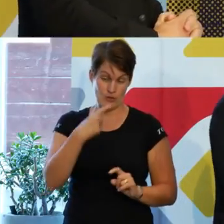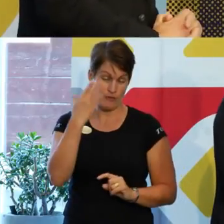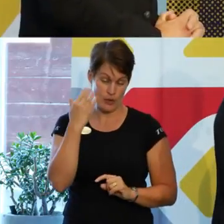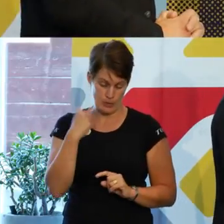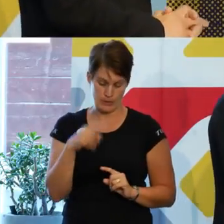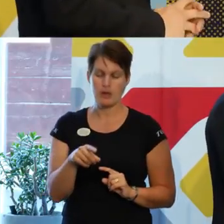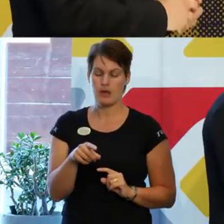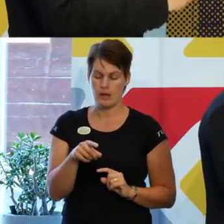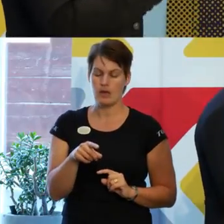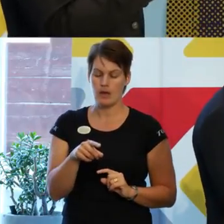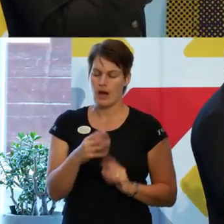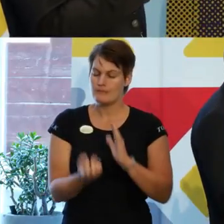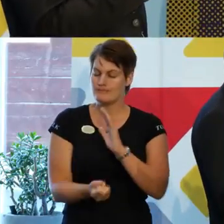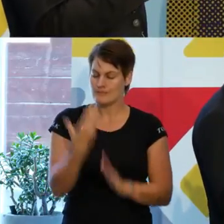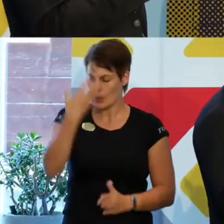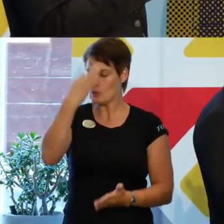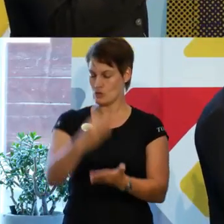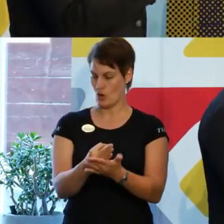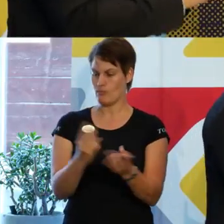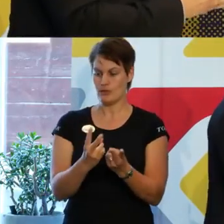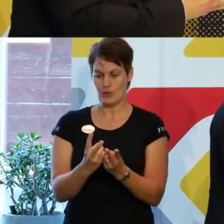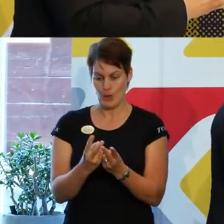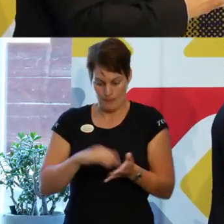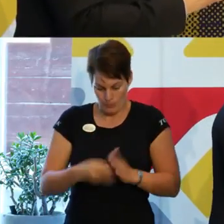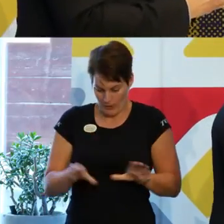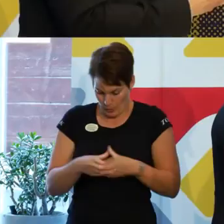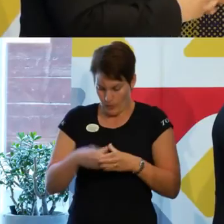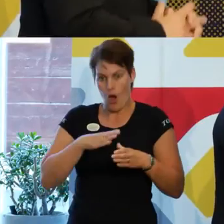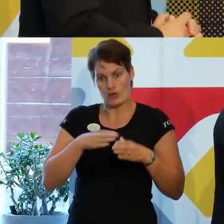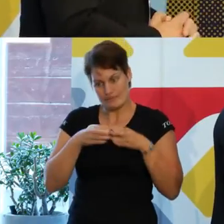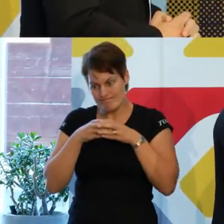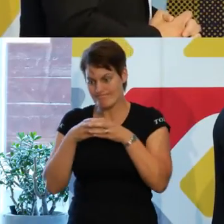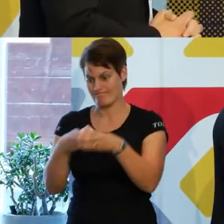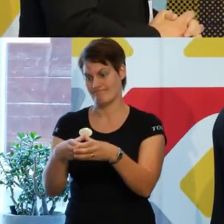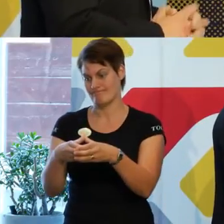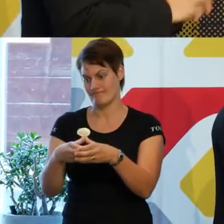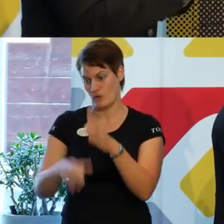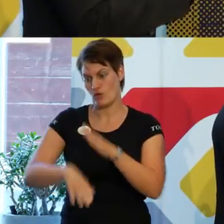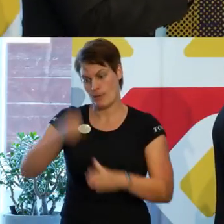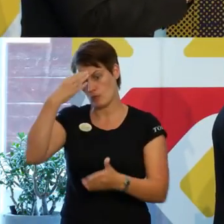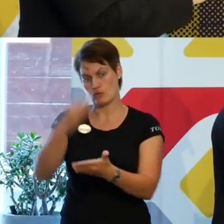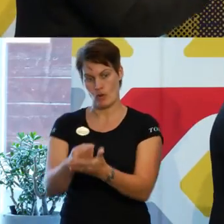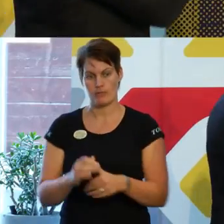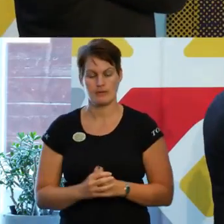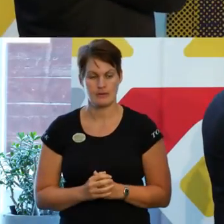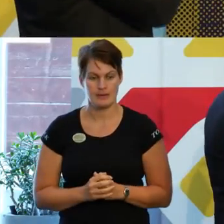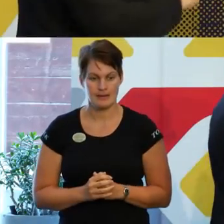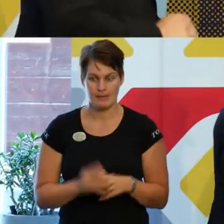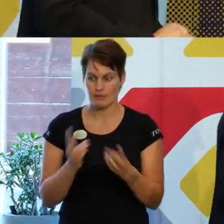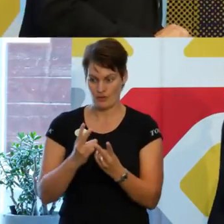har ju skapat en kunskap som hela projektgruppen har burit med sig under det här året då. Och allt vi har gjort har vi betraktat inom dessa